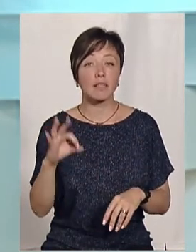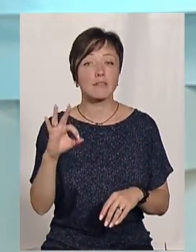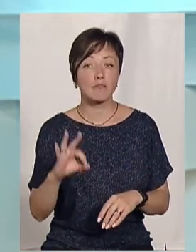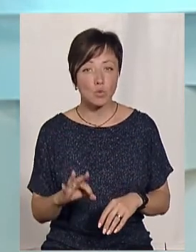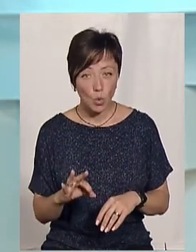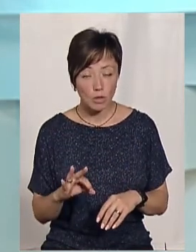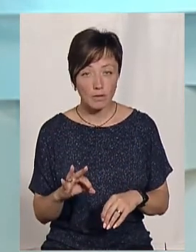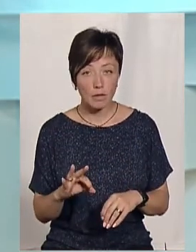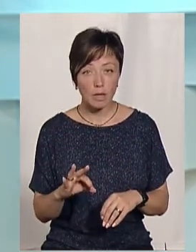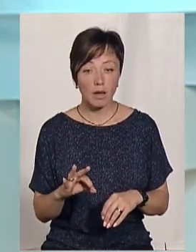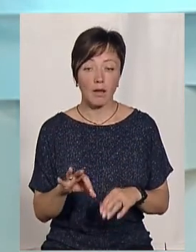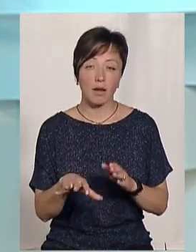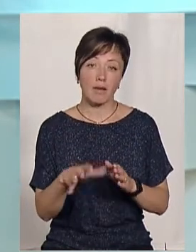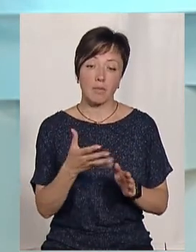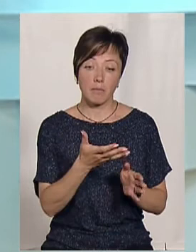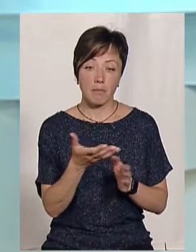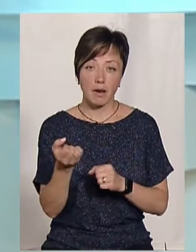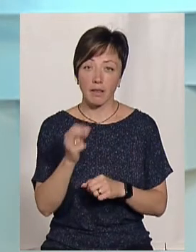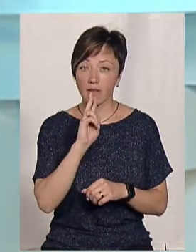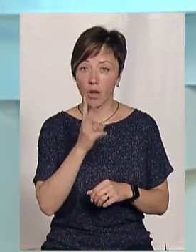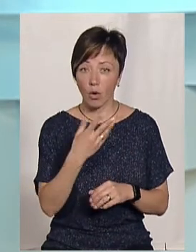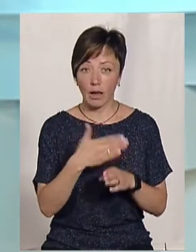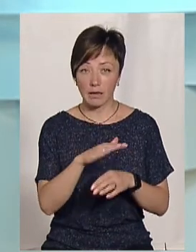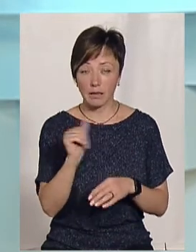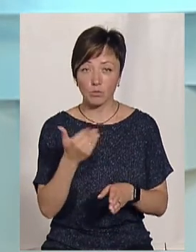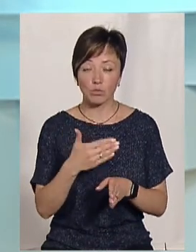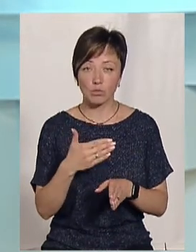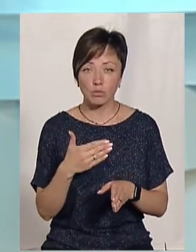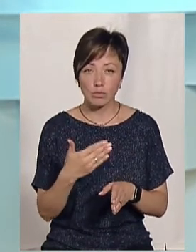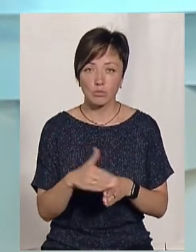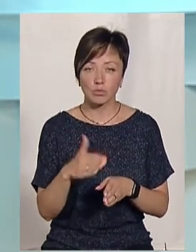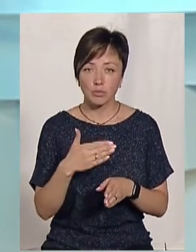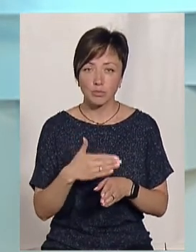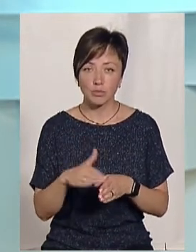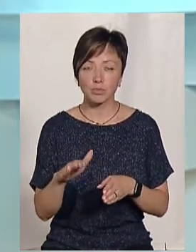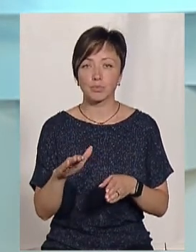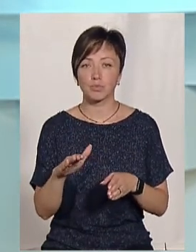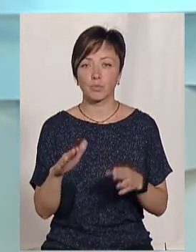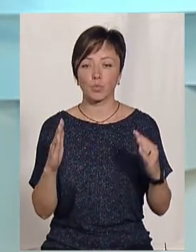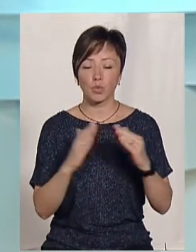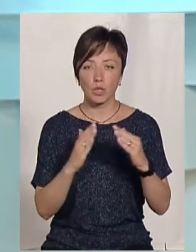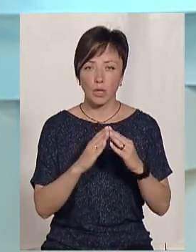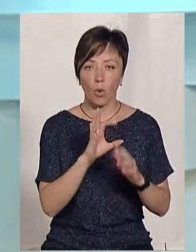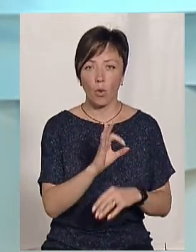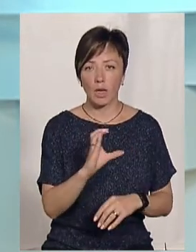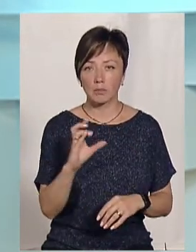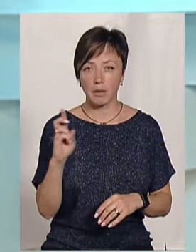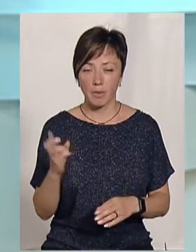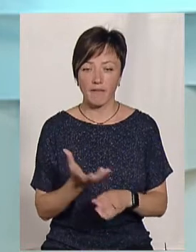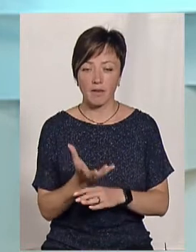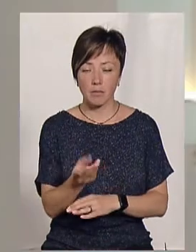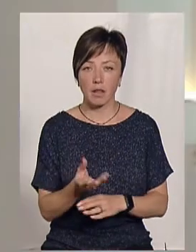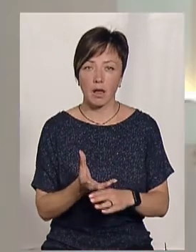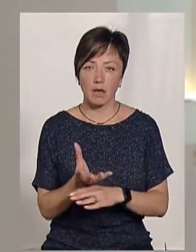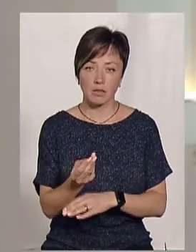% – виберете на 2 роки кредит. І поступово будинок ОСББшний виплачує його